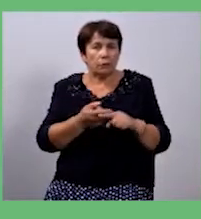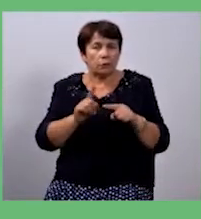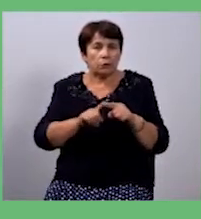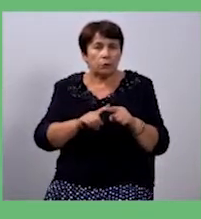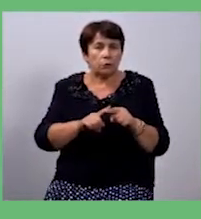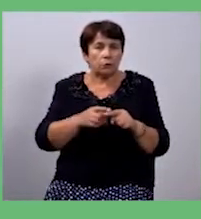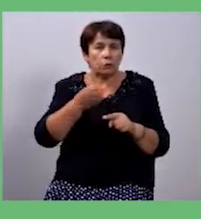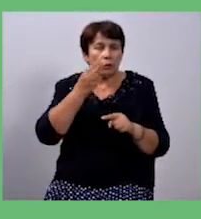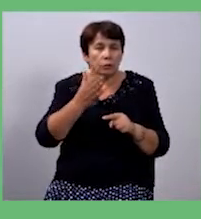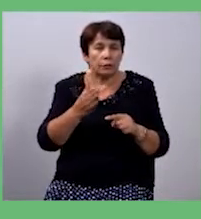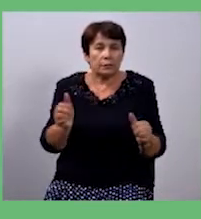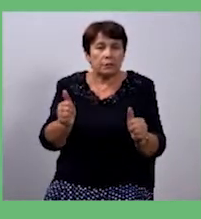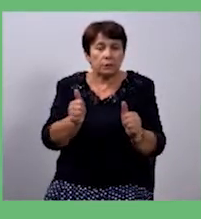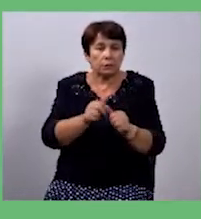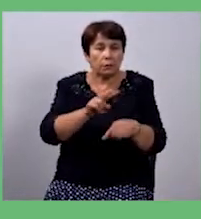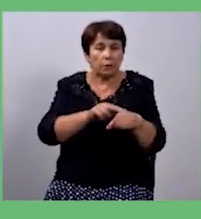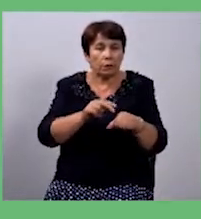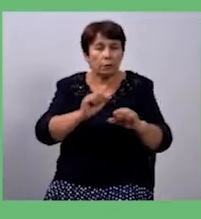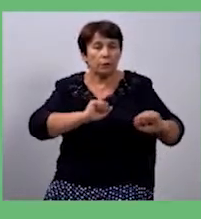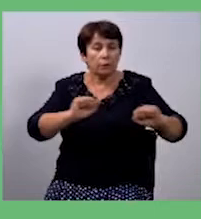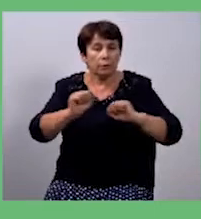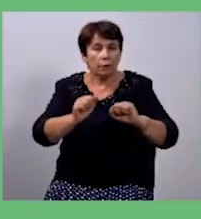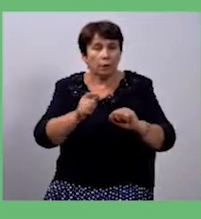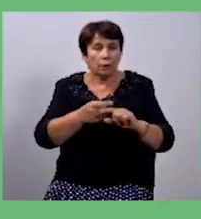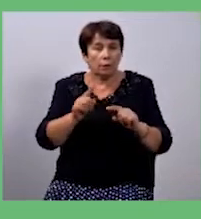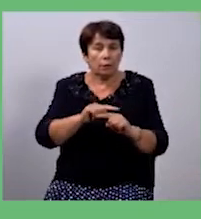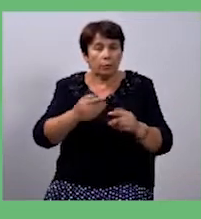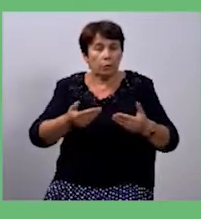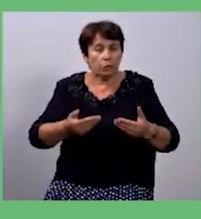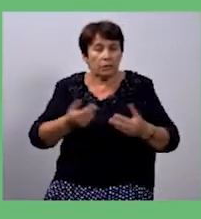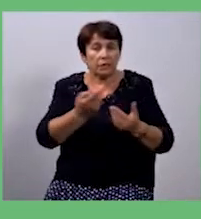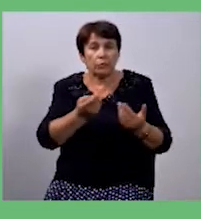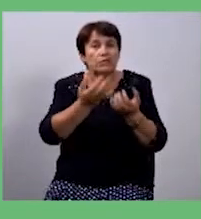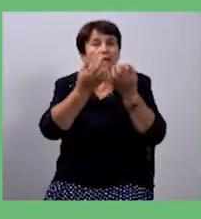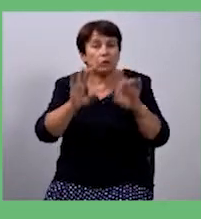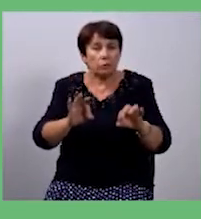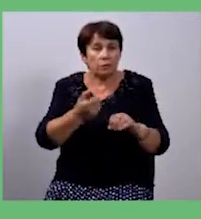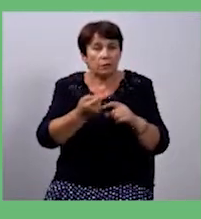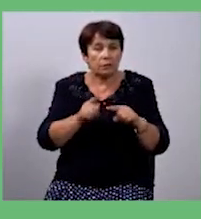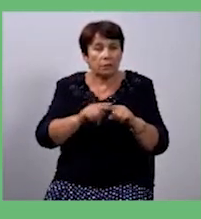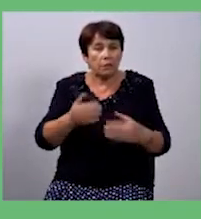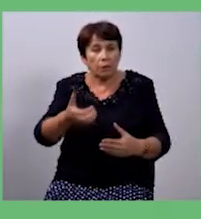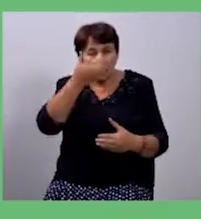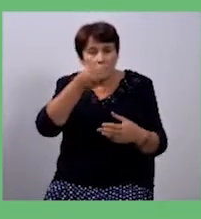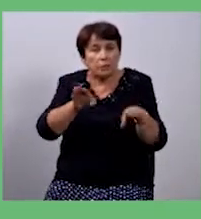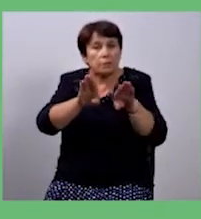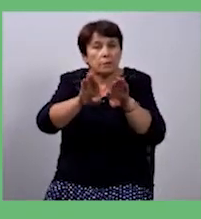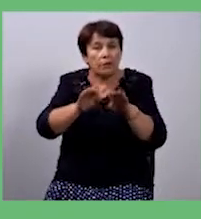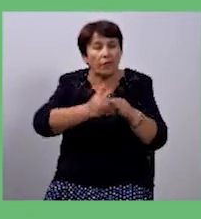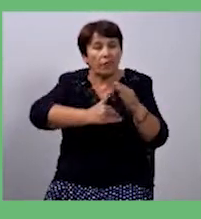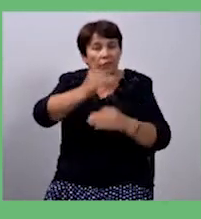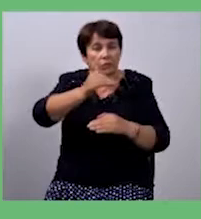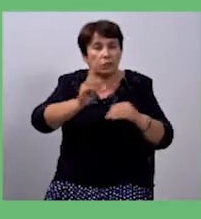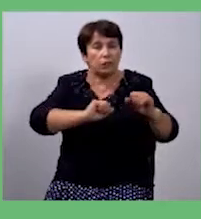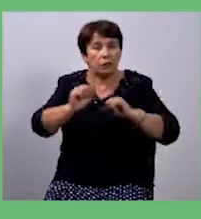Коли патрульні стикнулися з тим, що керівники стали небожителями, яким усе дозволено, на їх вчинка закриває очі вище керівництво, ми